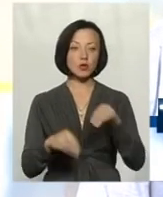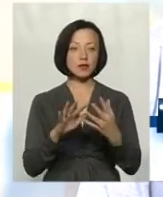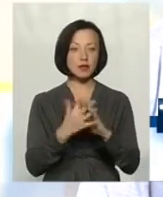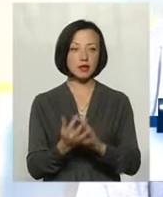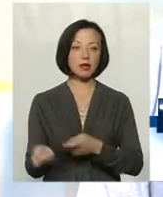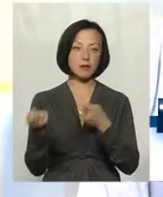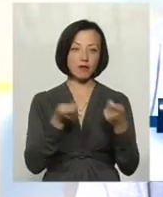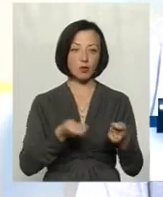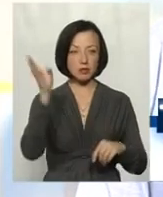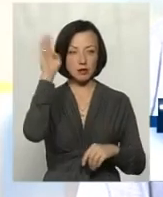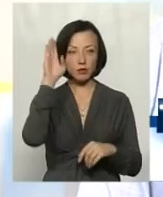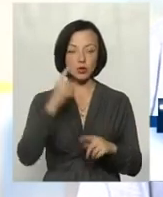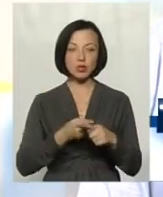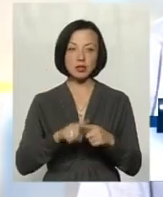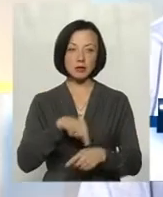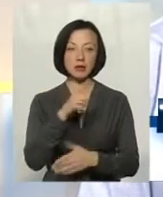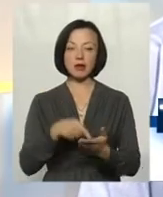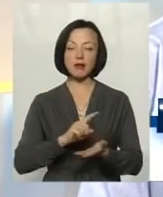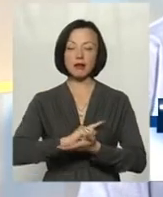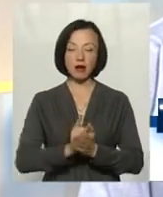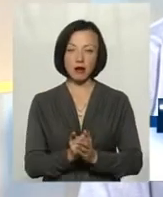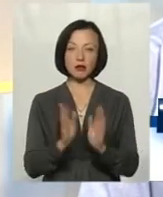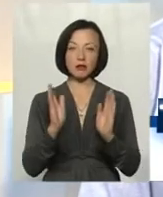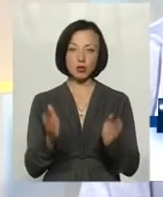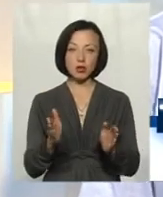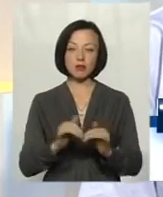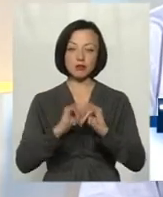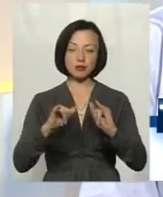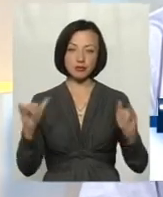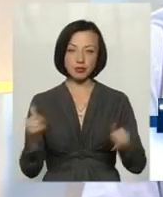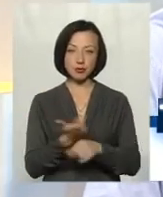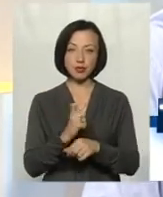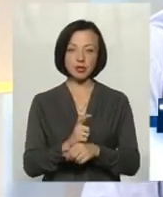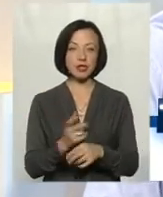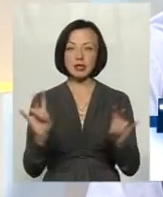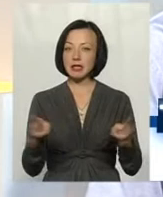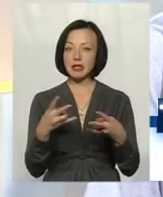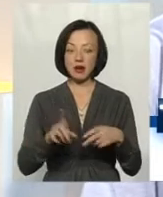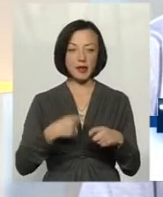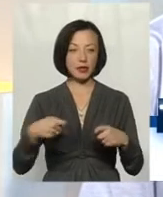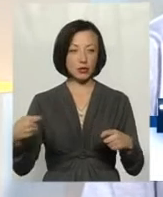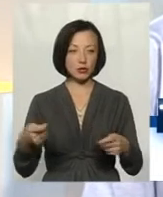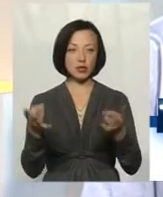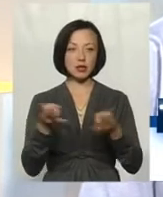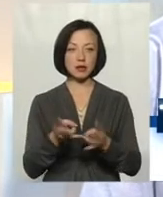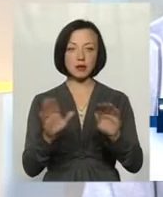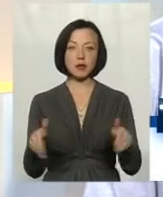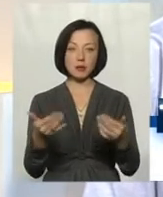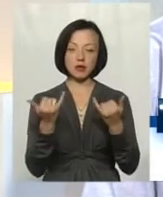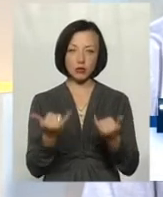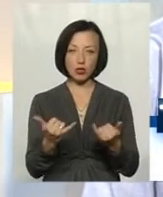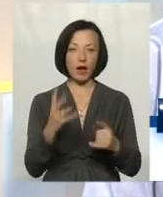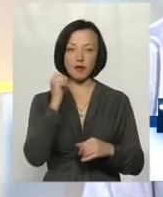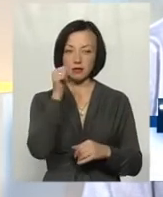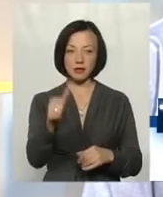привозять воду. Тому це питання нагальне, і воно буде ставати все більше і більше. Тому його не треба тягнути, а треба піднімати вже сьогодні,